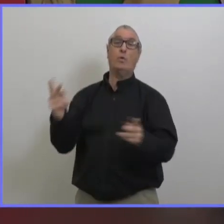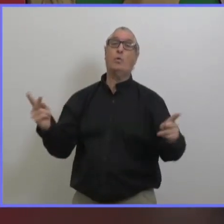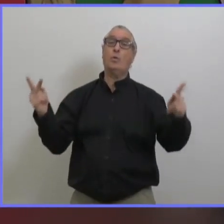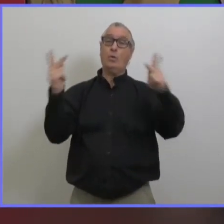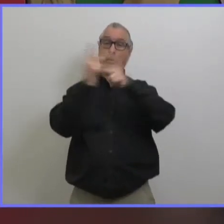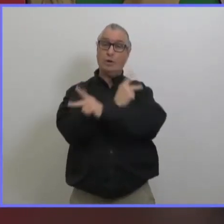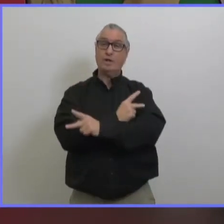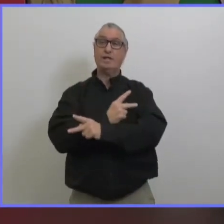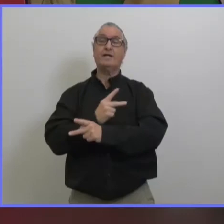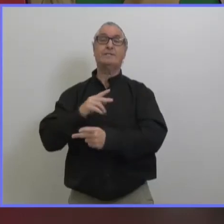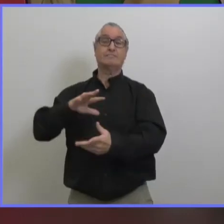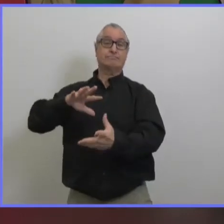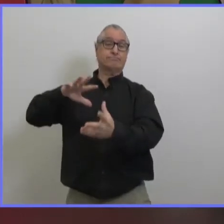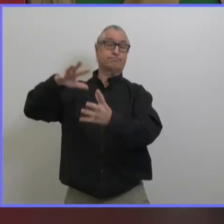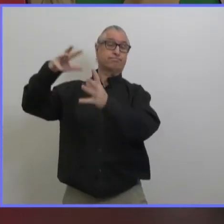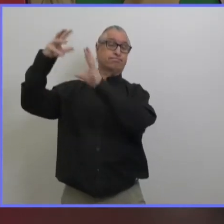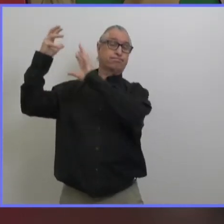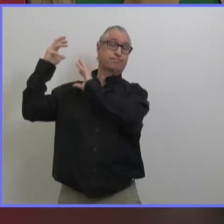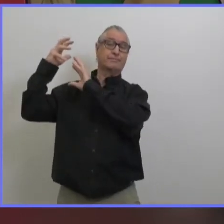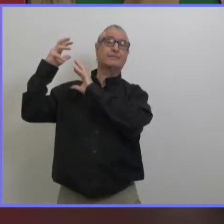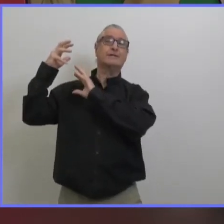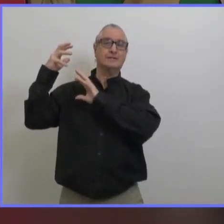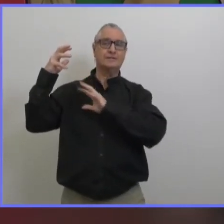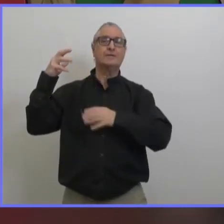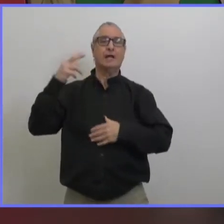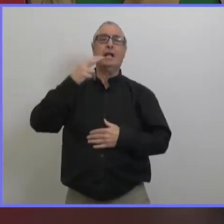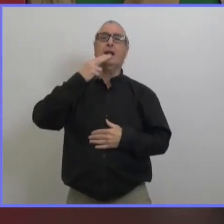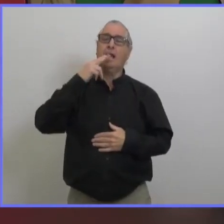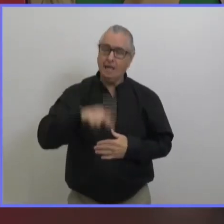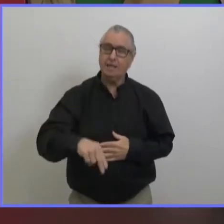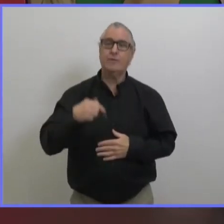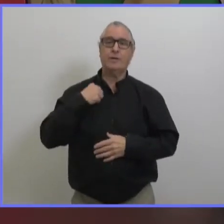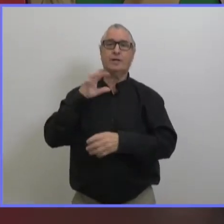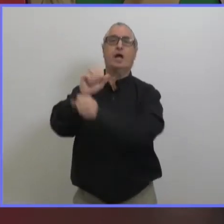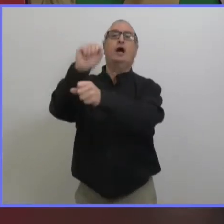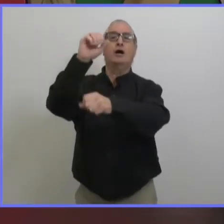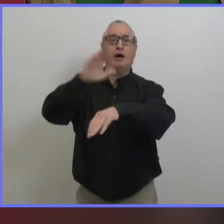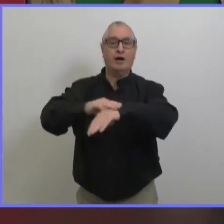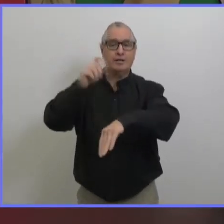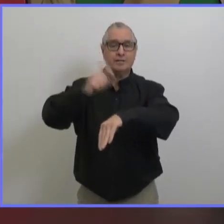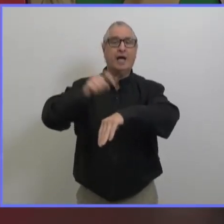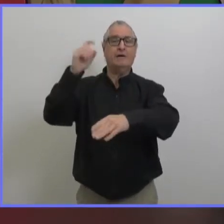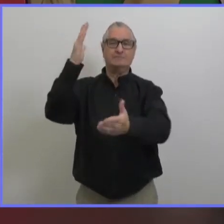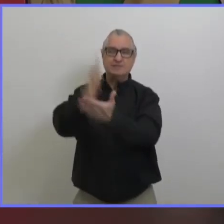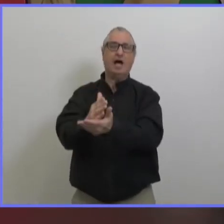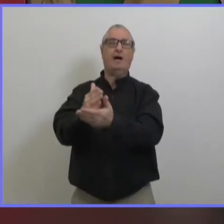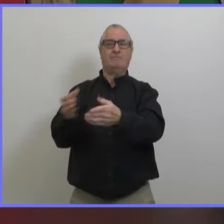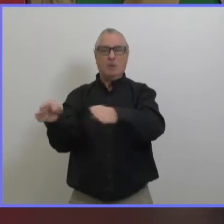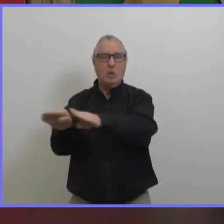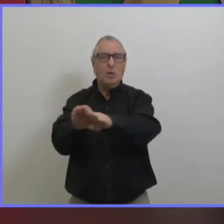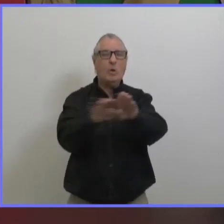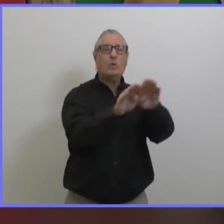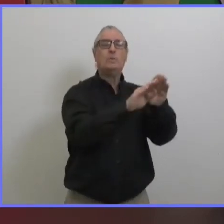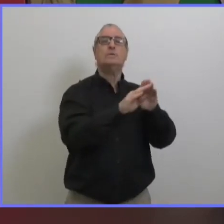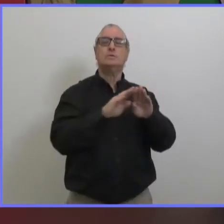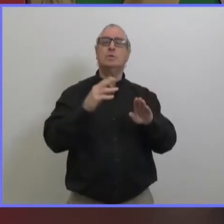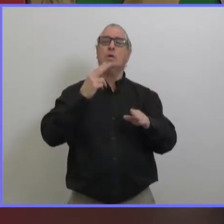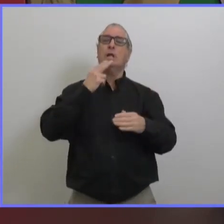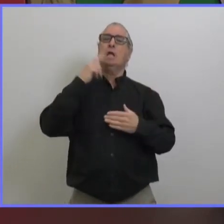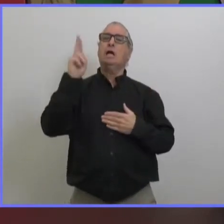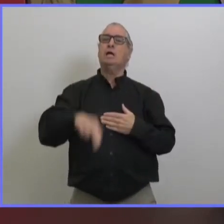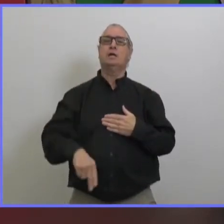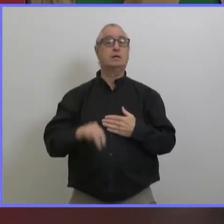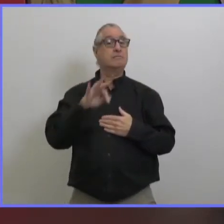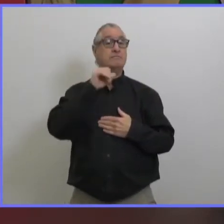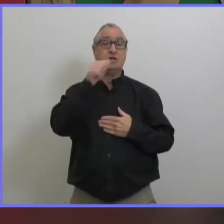de conformité et il ya bien sûr les deux scénarios intermédiaires donc jusqu'à ces ordres de santé publique en